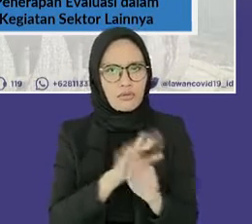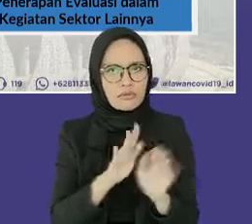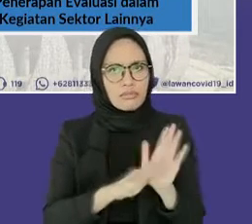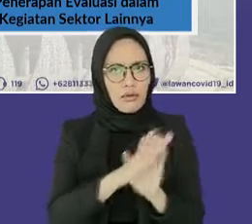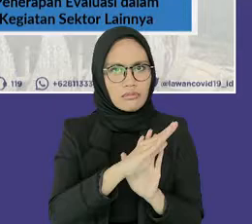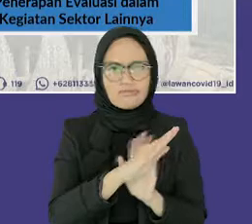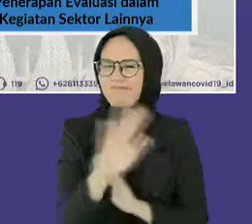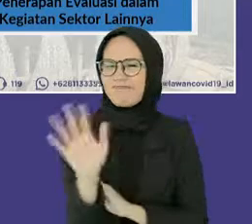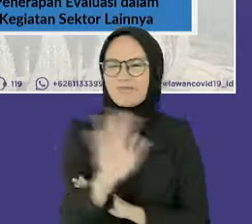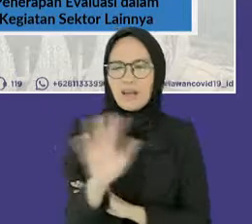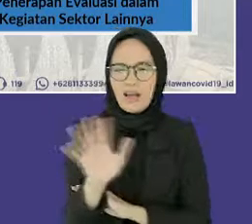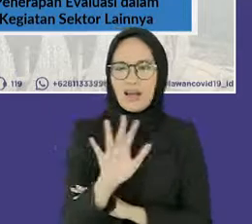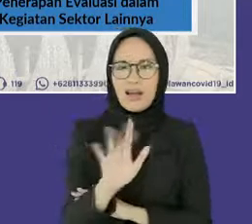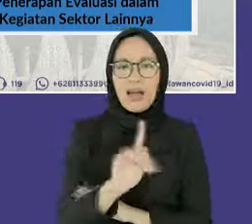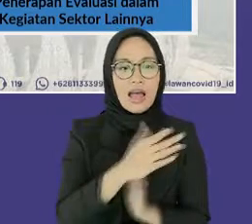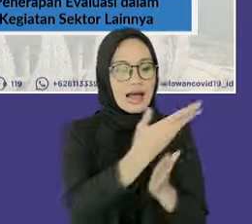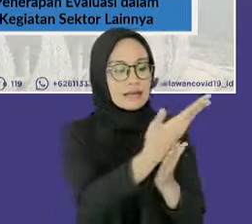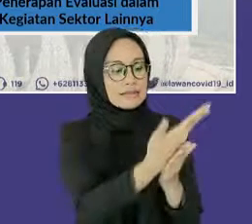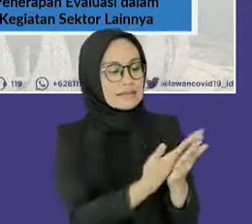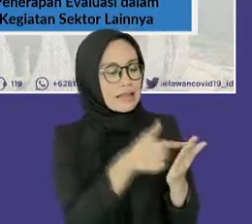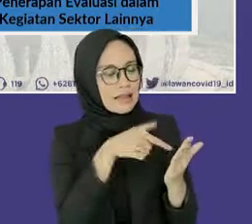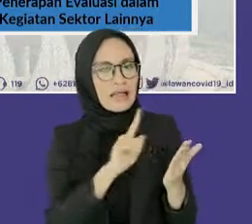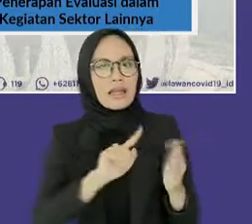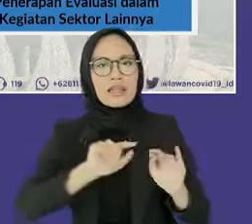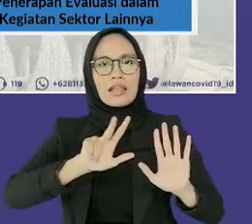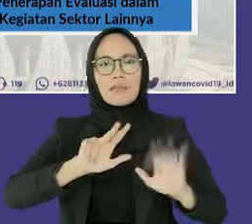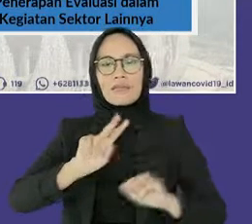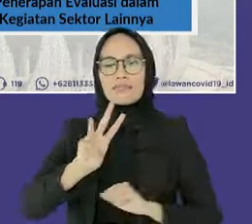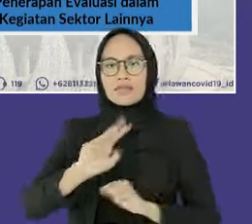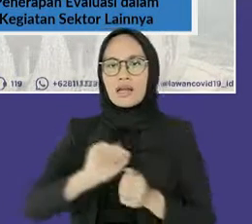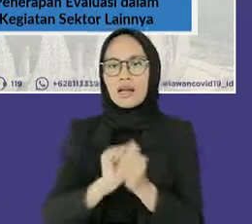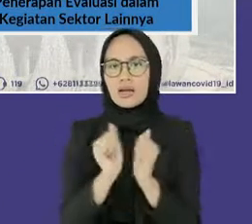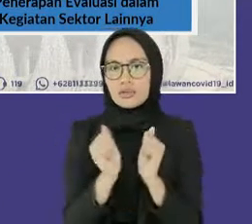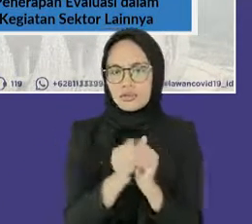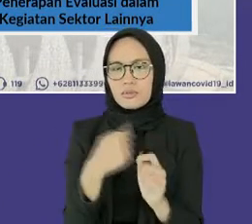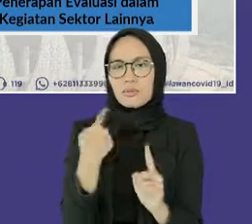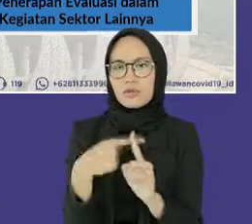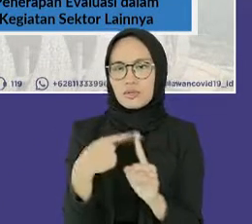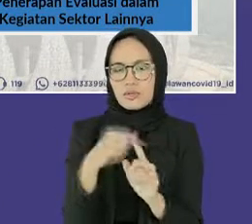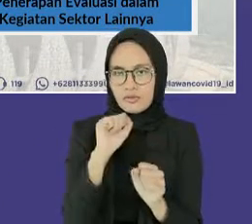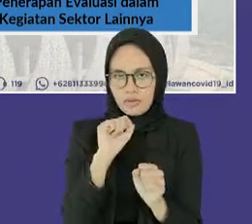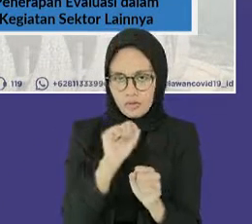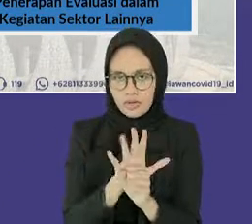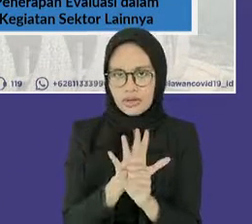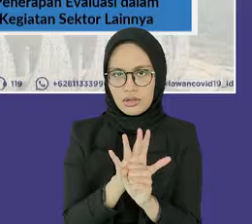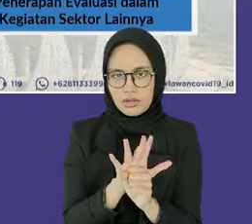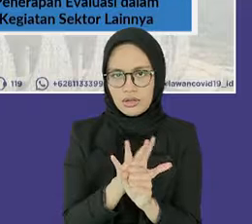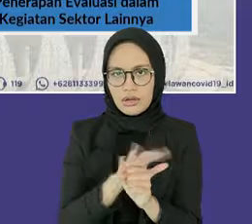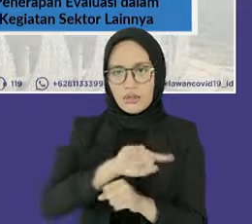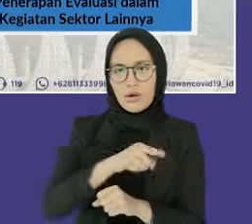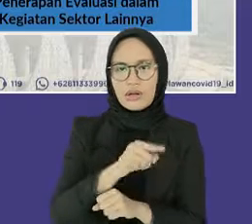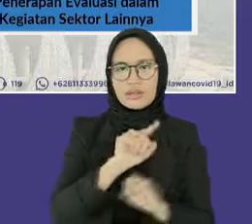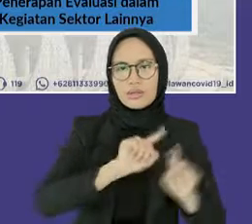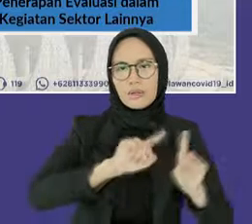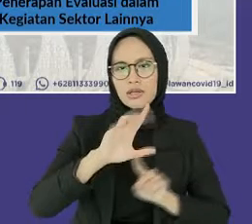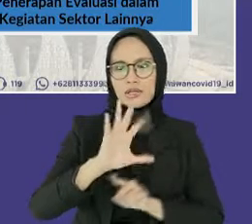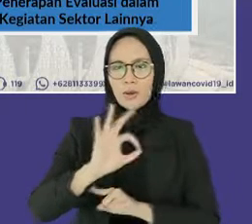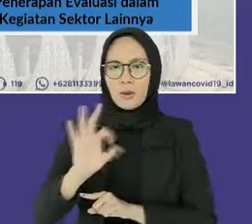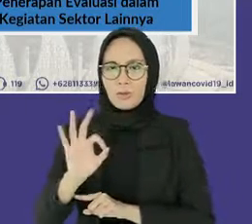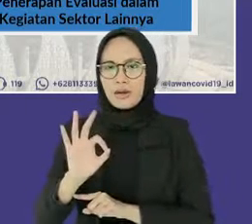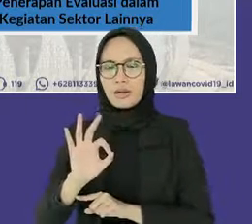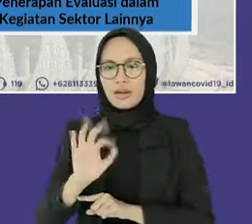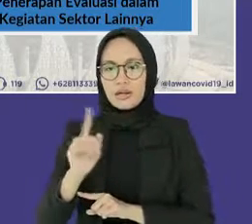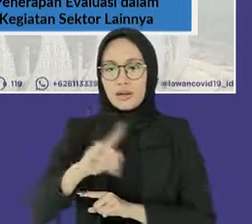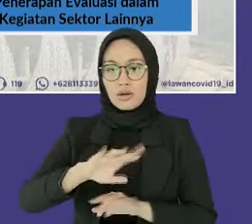ditemukan 83 kasus terkonfirmasi positif COVID-19 per 11 Oktober dari hampir 10